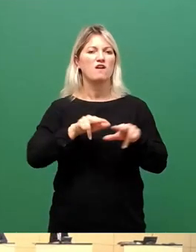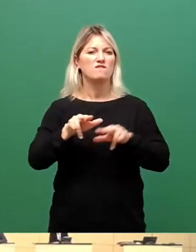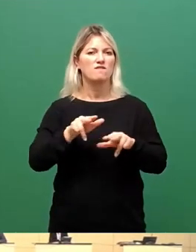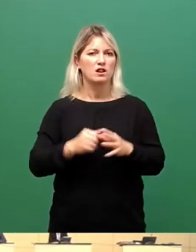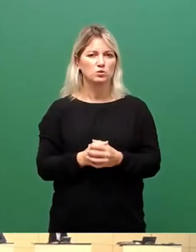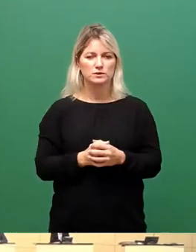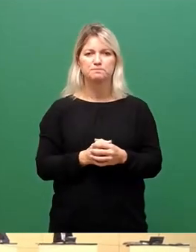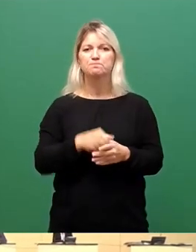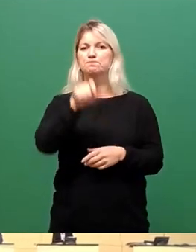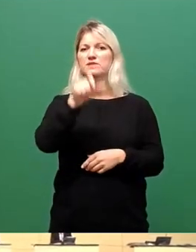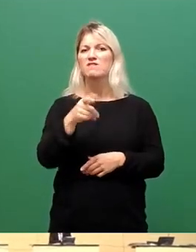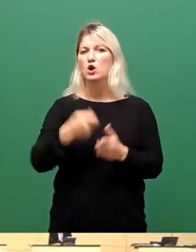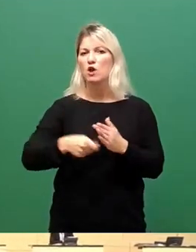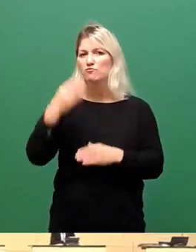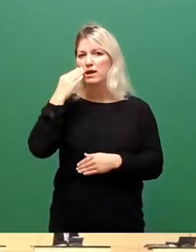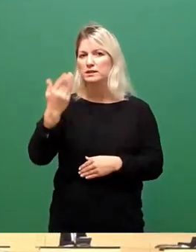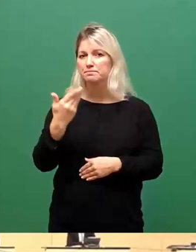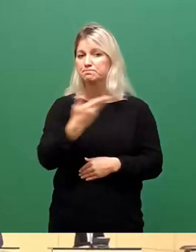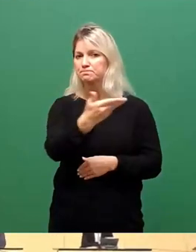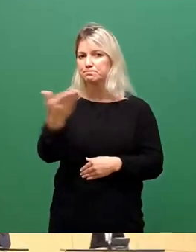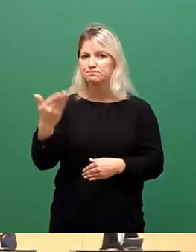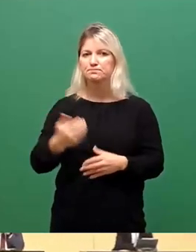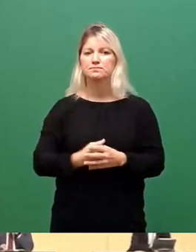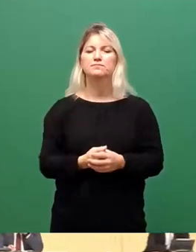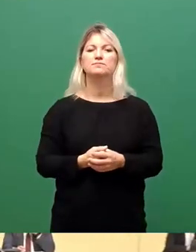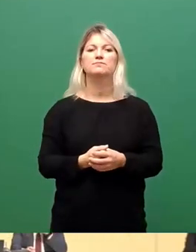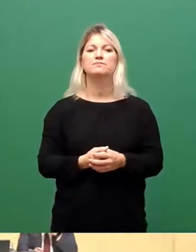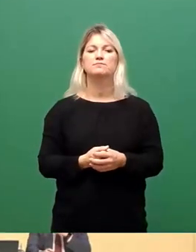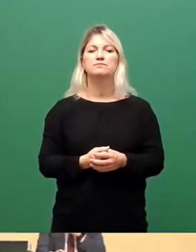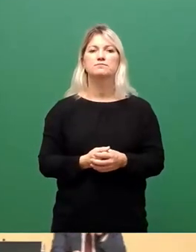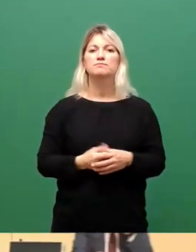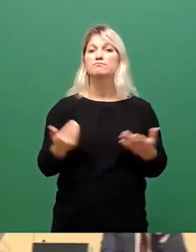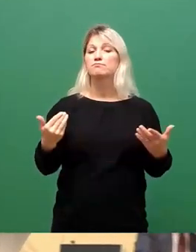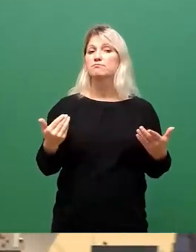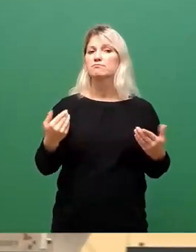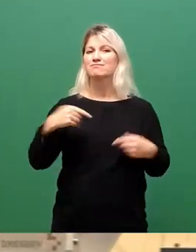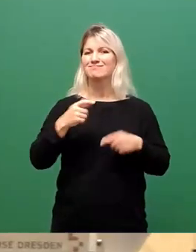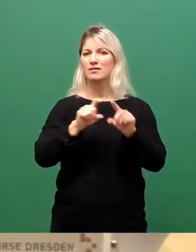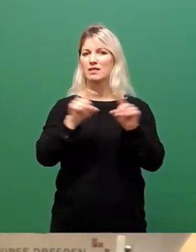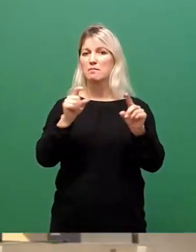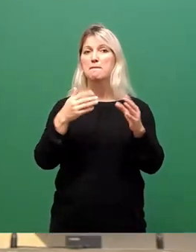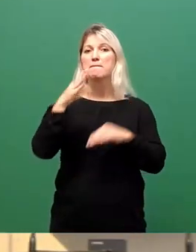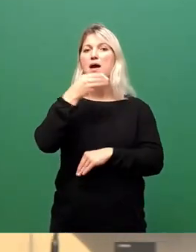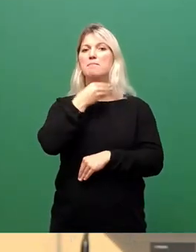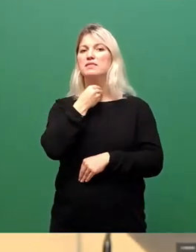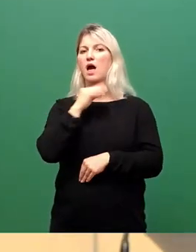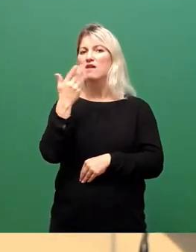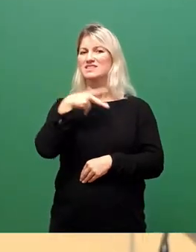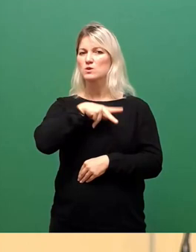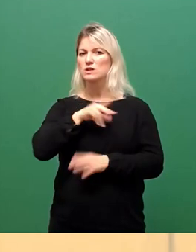sehr geehrten Damen und Herren Stadträtinnen und Stadträte, wir reden hier über Mehrbedarf für soziale Leistungen im Jahr